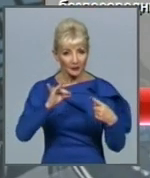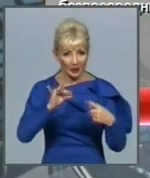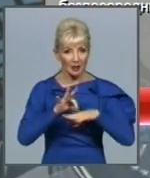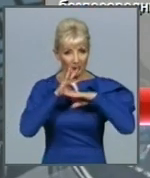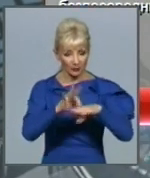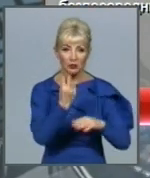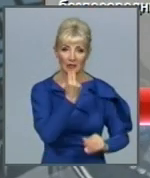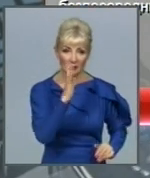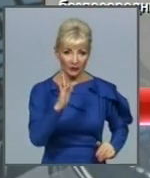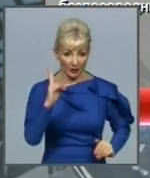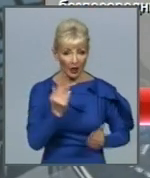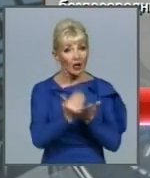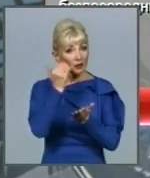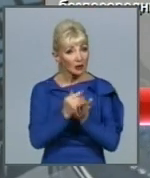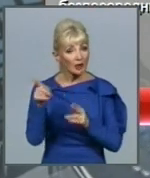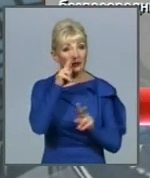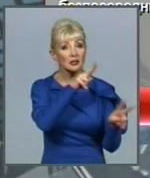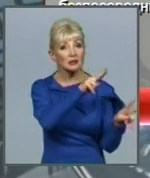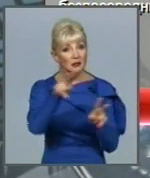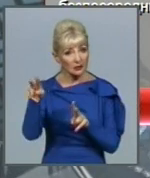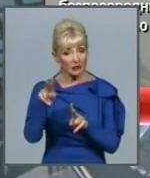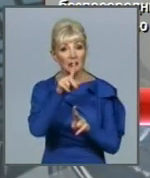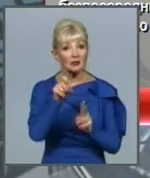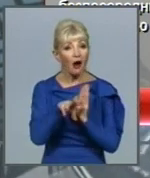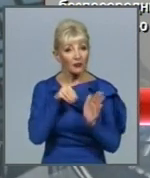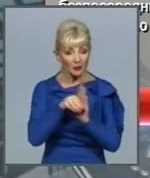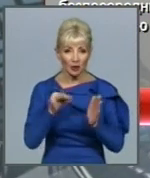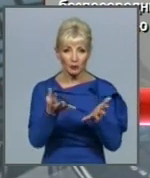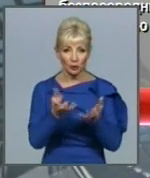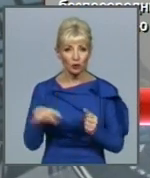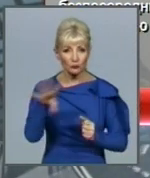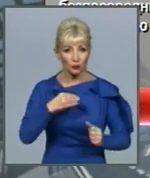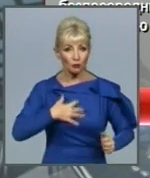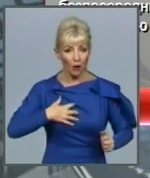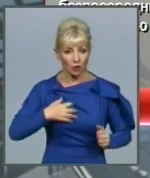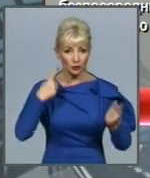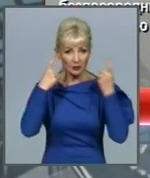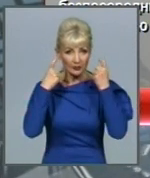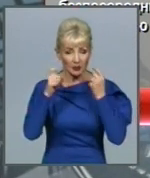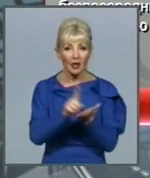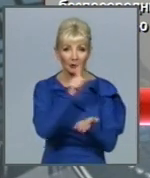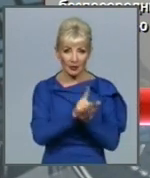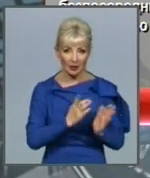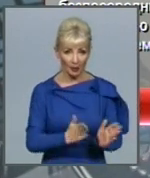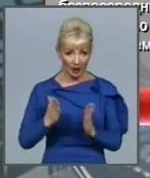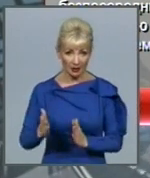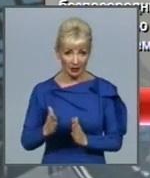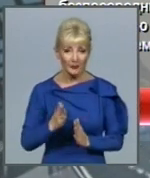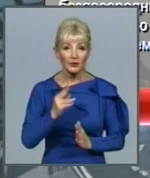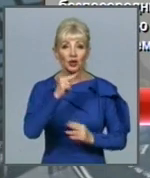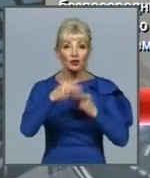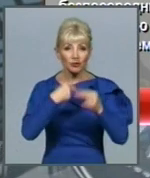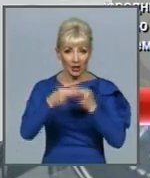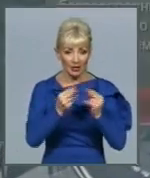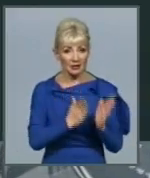Тоді вона стежить за перебігом виборів і отримує всю актуальну інформацію в обов'язковому порядку через систему ІАЕС